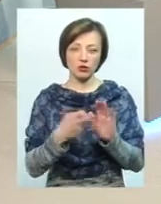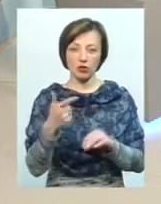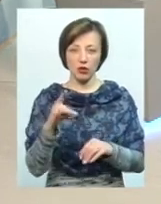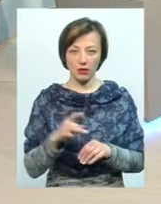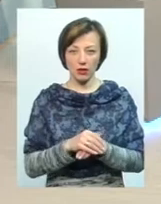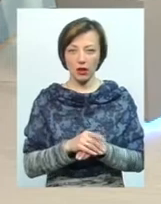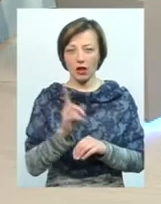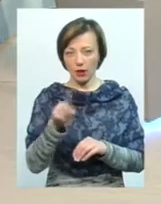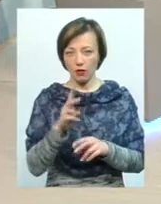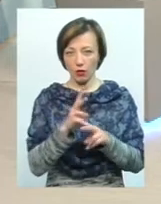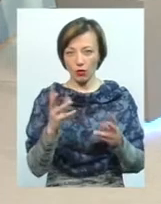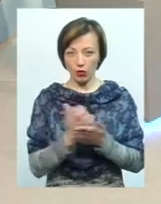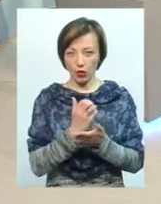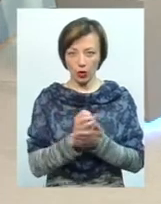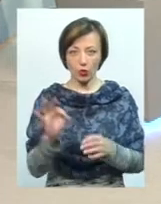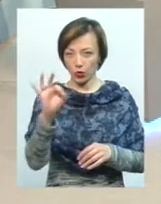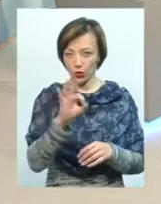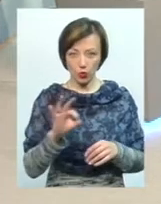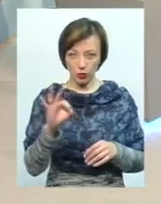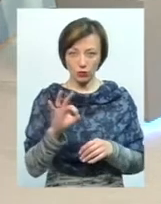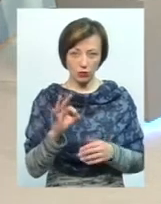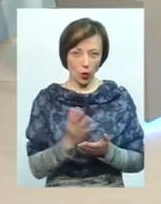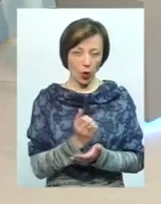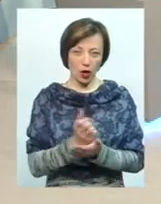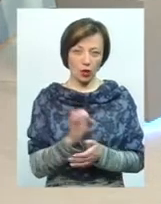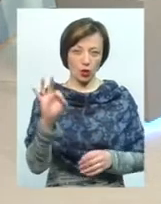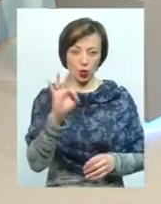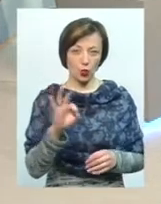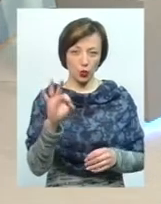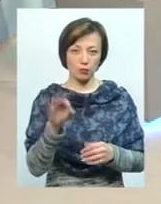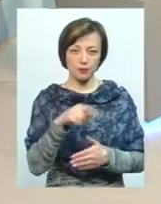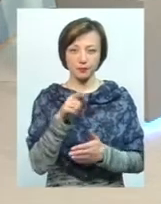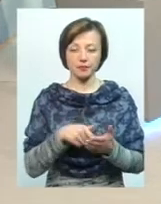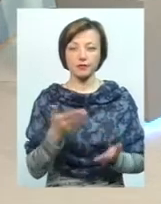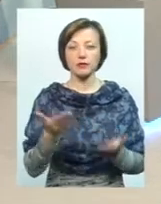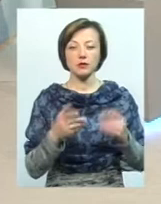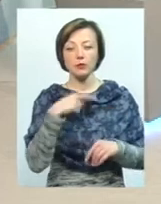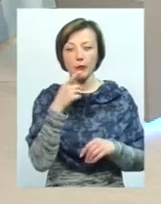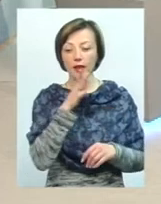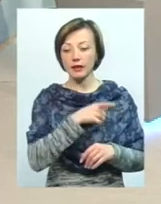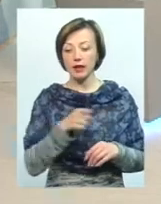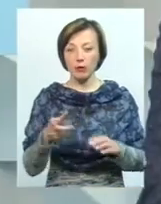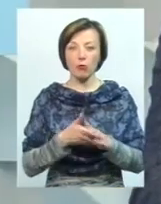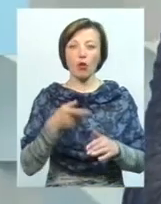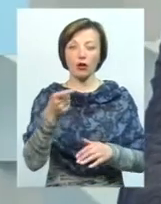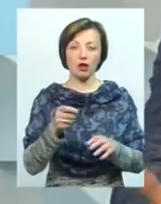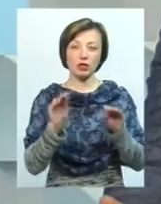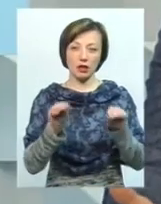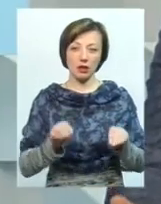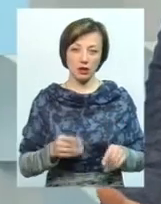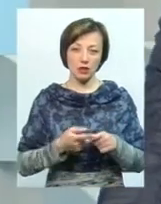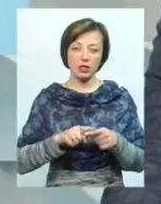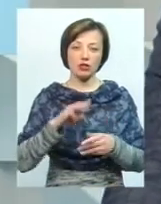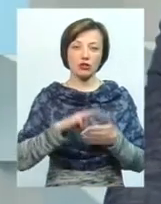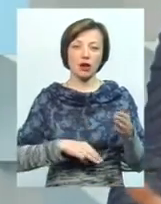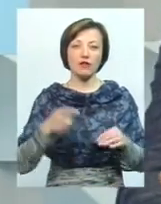навіть тим, в кого дохід нуль, тому що в Олександр Скочеляса дохід нуль за рік. Якщо ми говоримо про терміни подачі декларації, то це штраф до